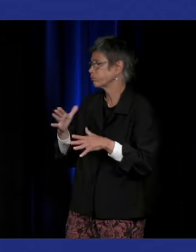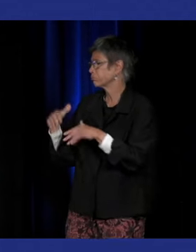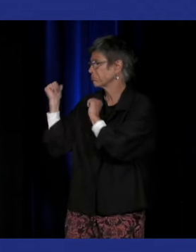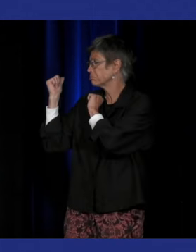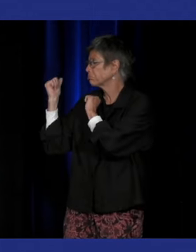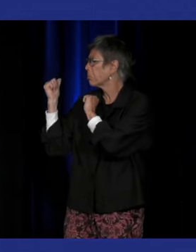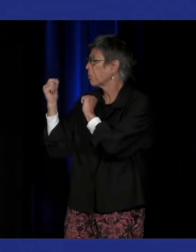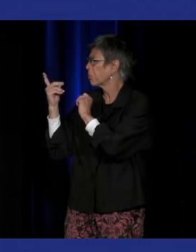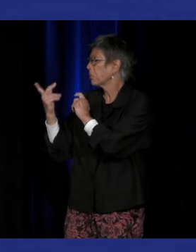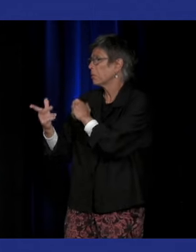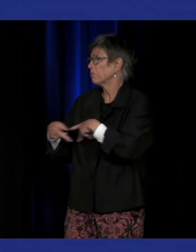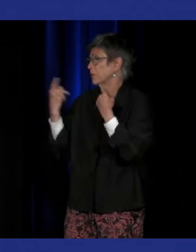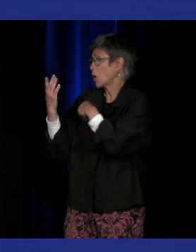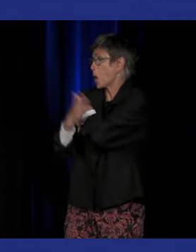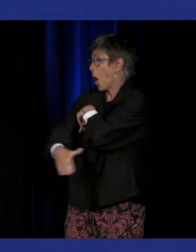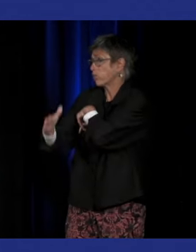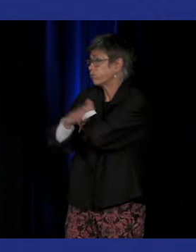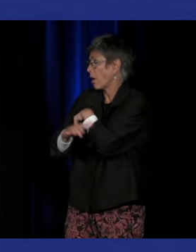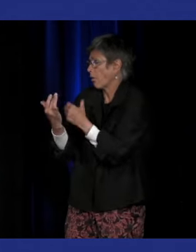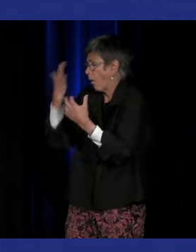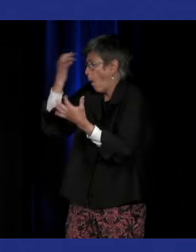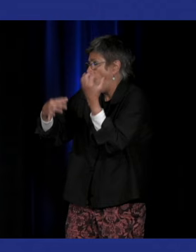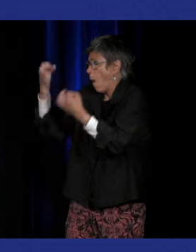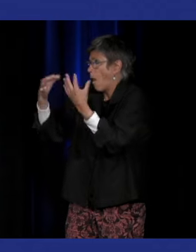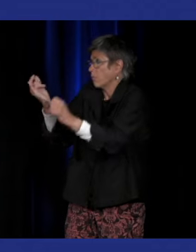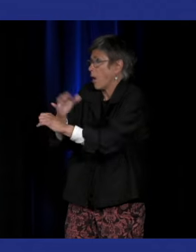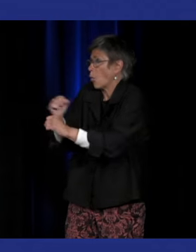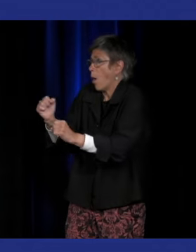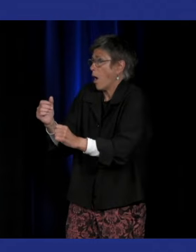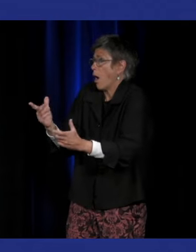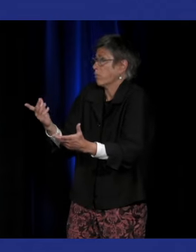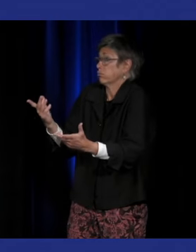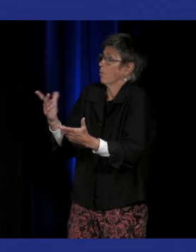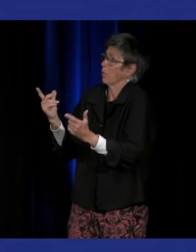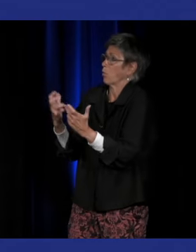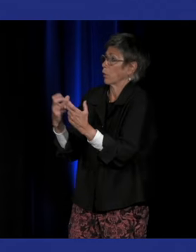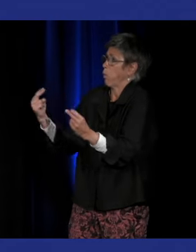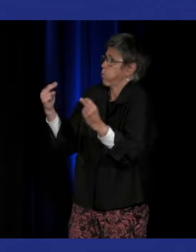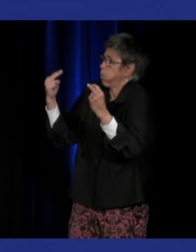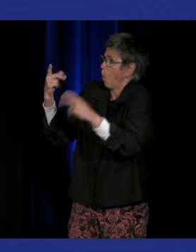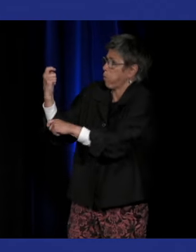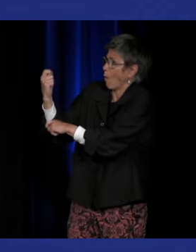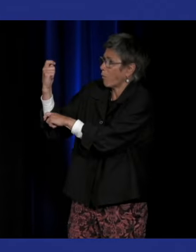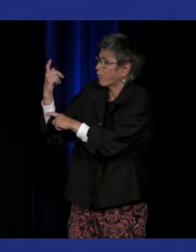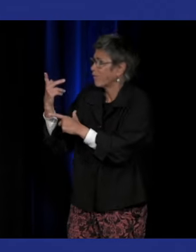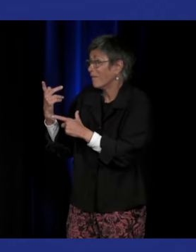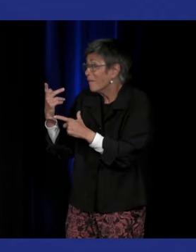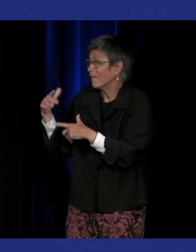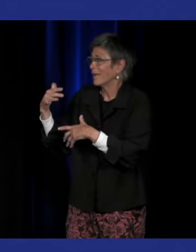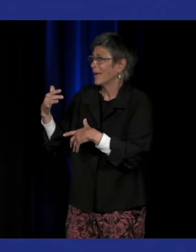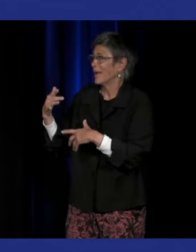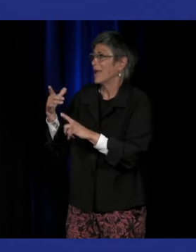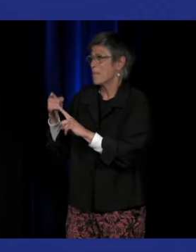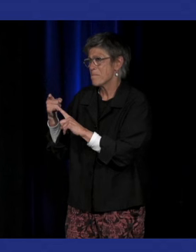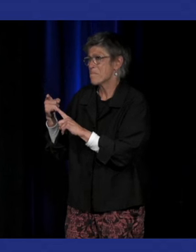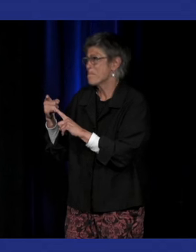vécu à la campagne et il a fait des choses absolument magnifiques et il est extrêmement coté aujourd'hui dans le monde de l'art tandis qu'il a vu un